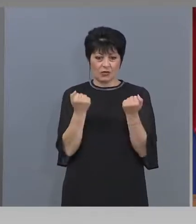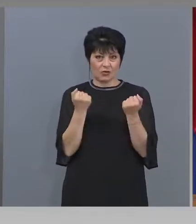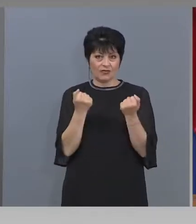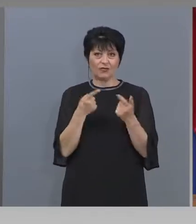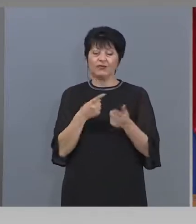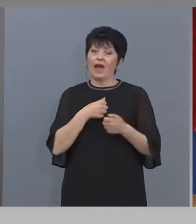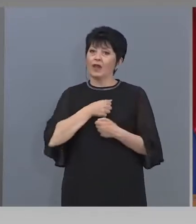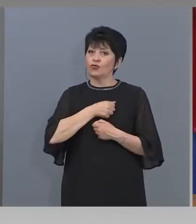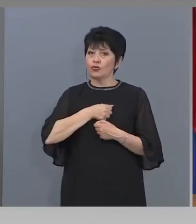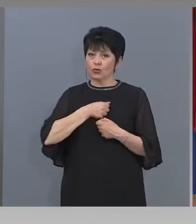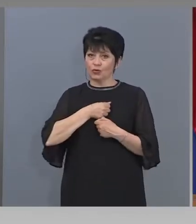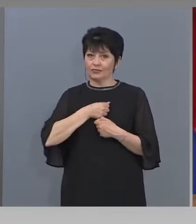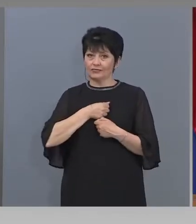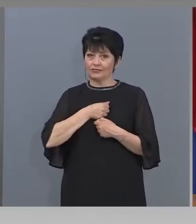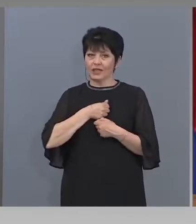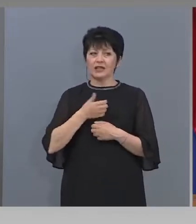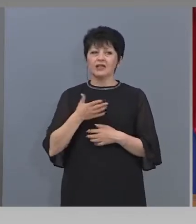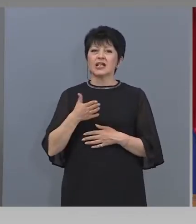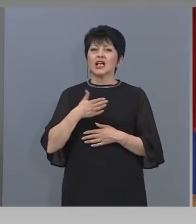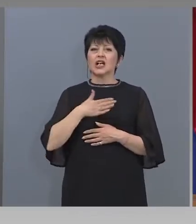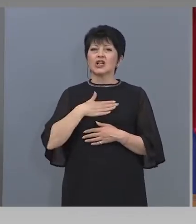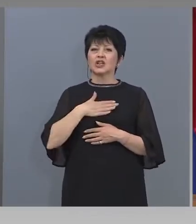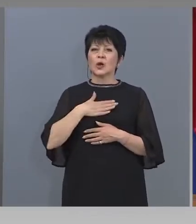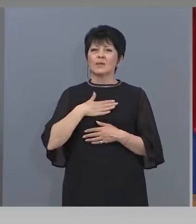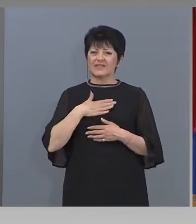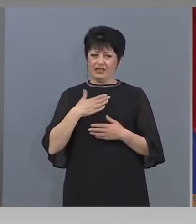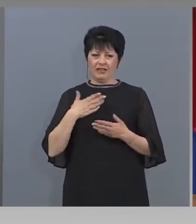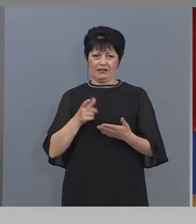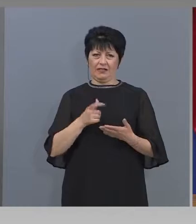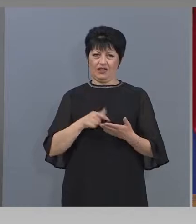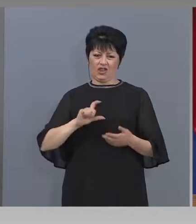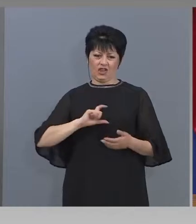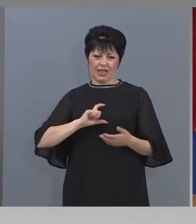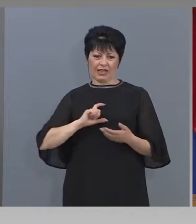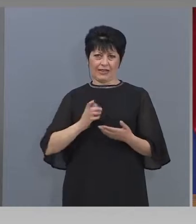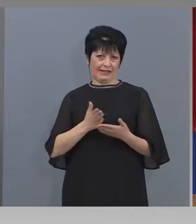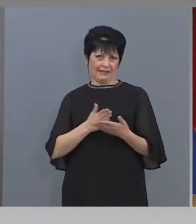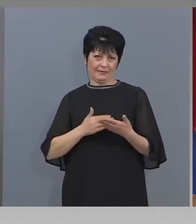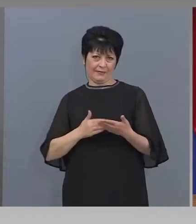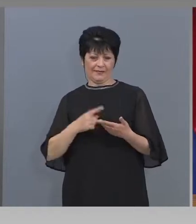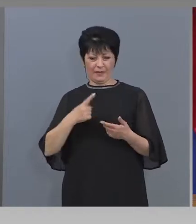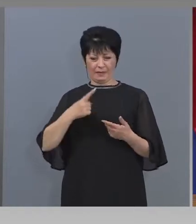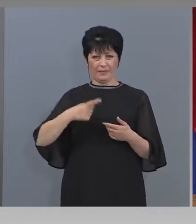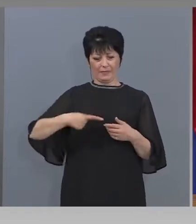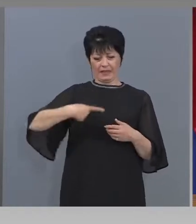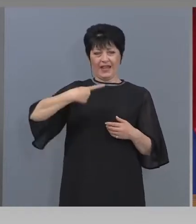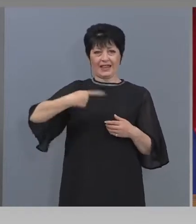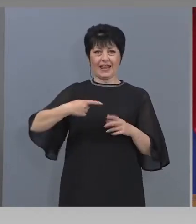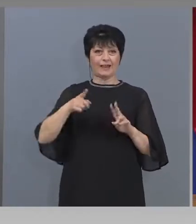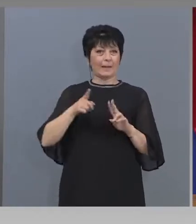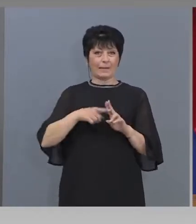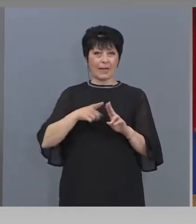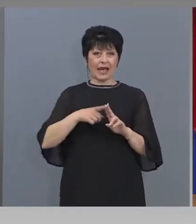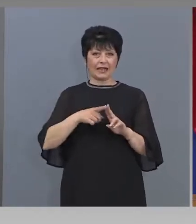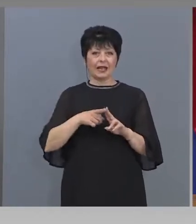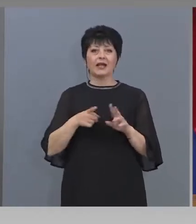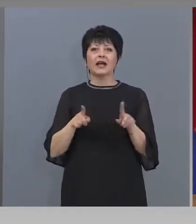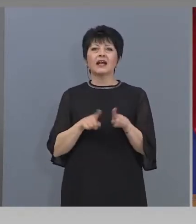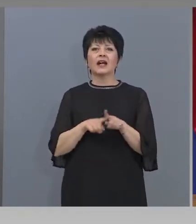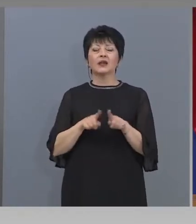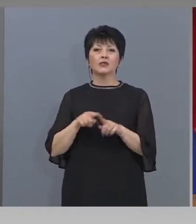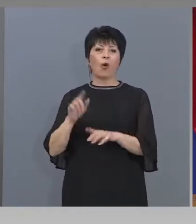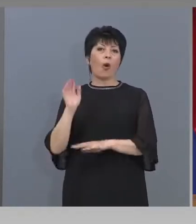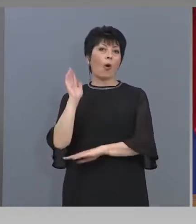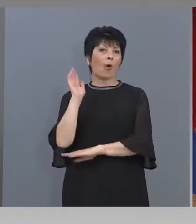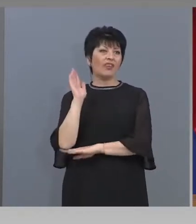трудно. Значи собственика частния, този първи надпартерен всъщност е нещо като хотел